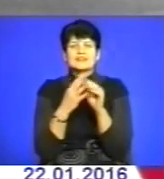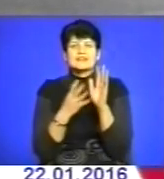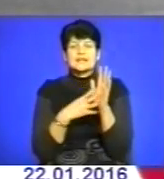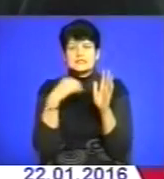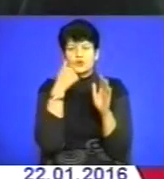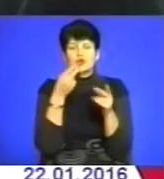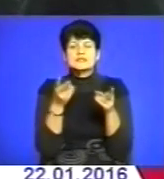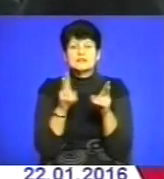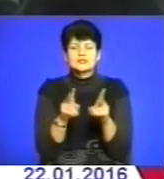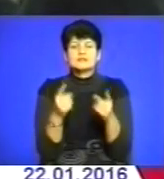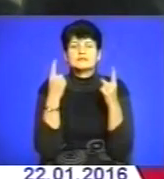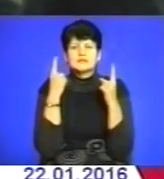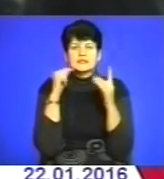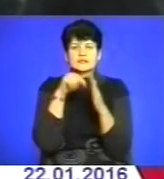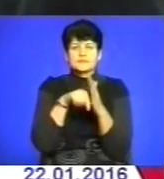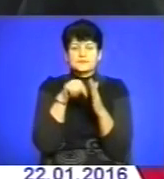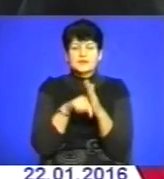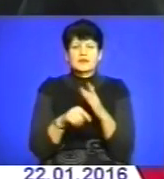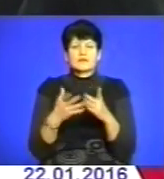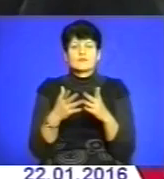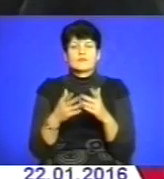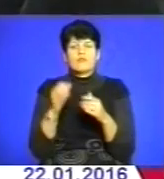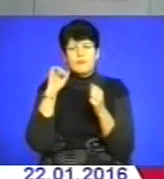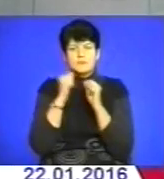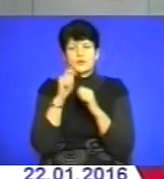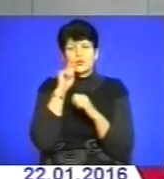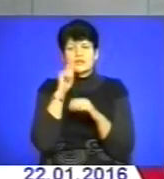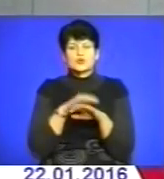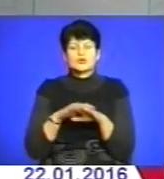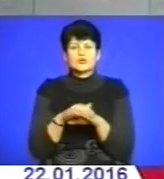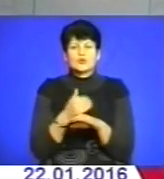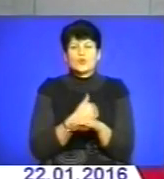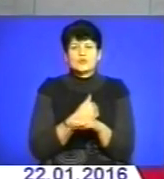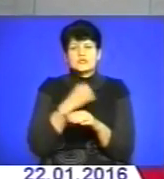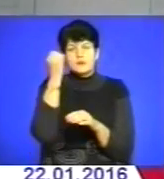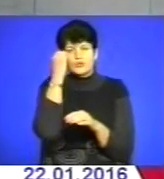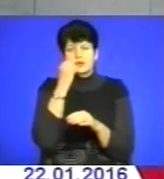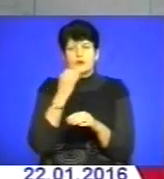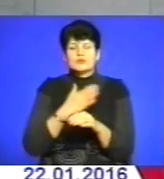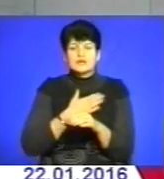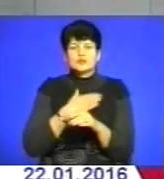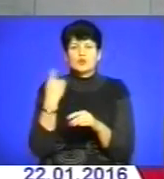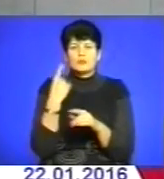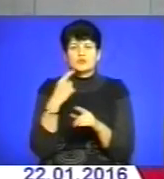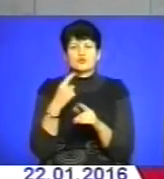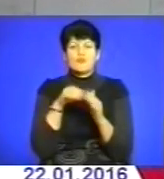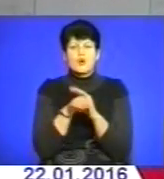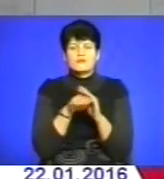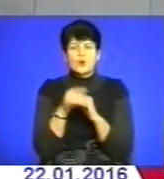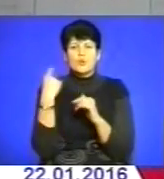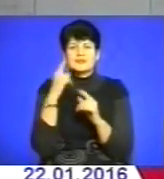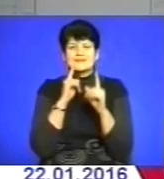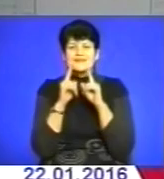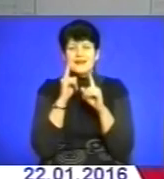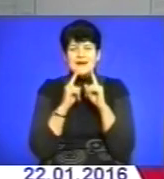залишила глибинний слід в історичній пам'яті українського народу. Хочеться подякувати нашому обласному архіву, обласній раді, обласній